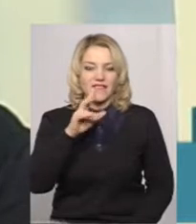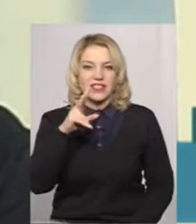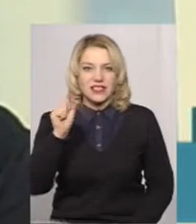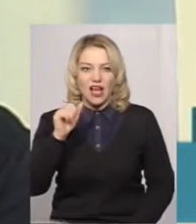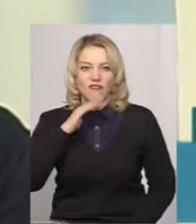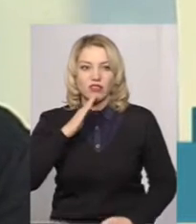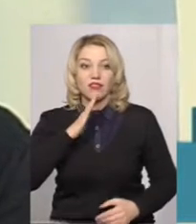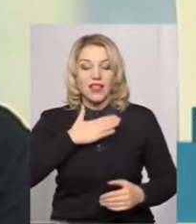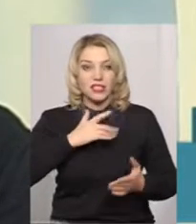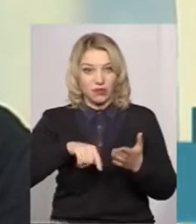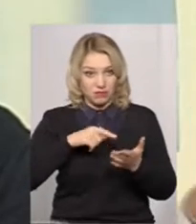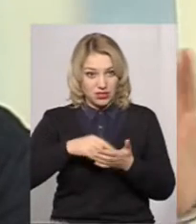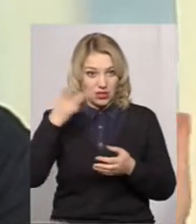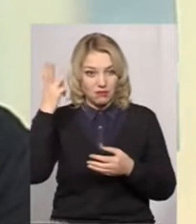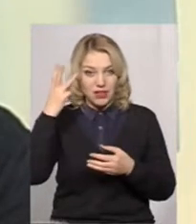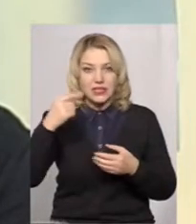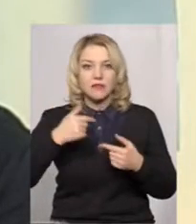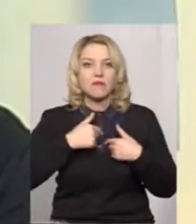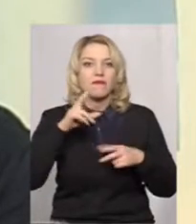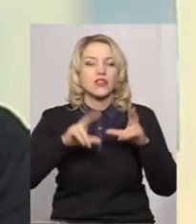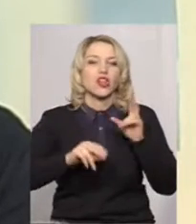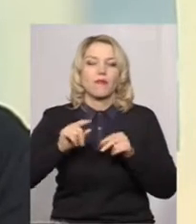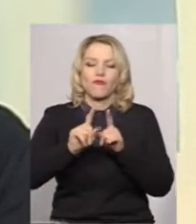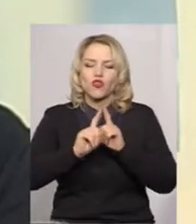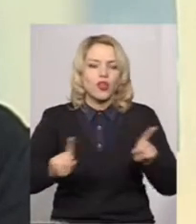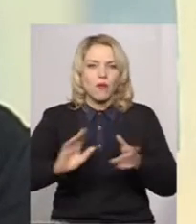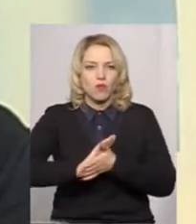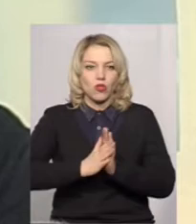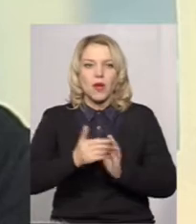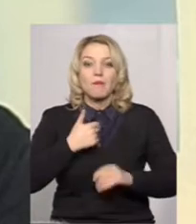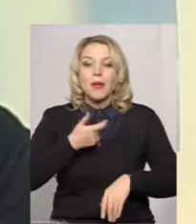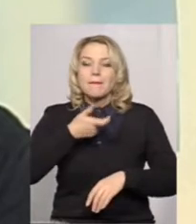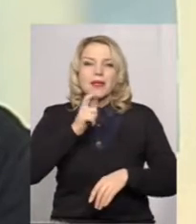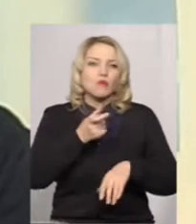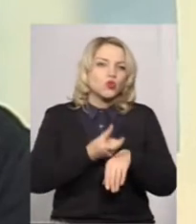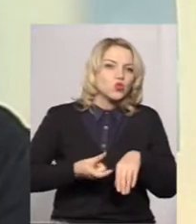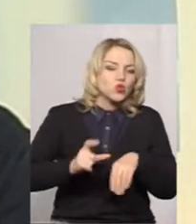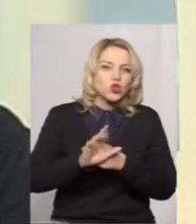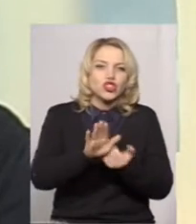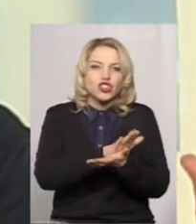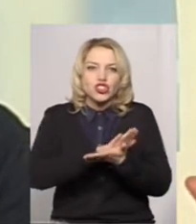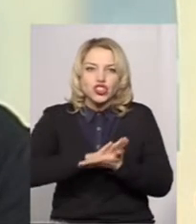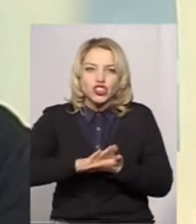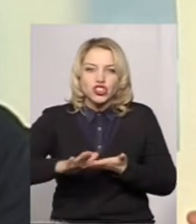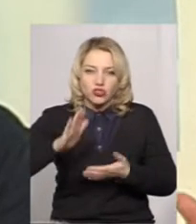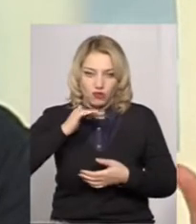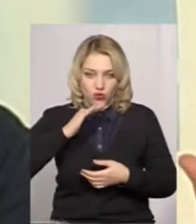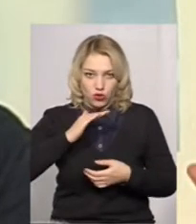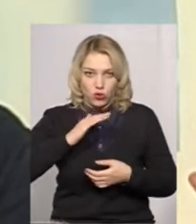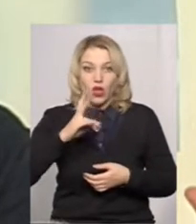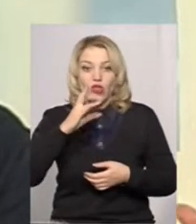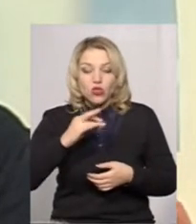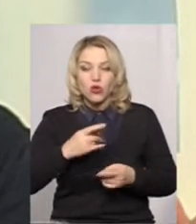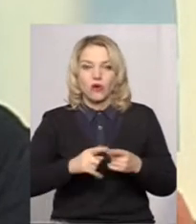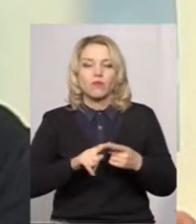от наше місто Хмельницьке, ми в унікальному положенні, ми п'ємо дуже чисту воду. Але, проте, за рахунок того,